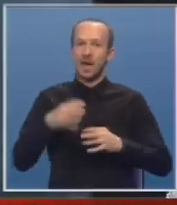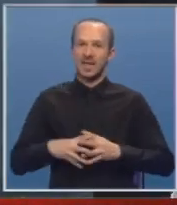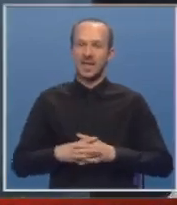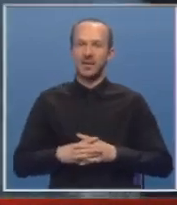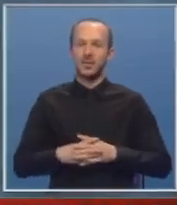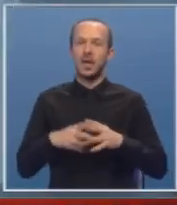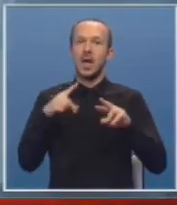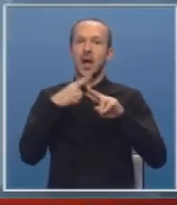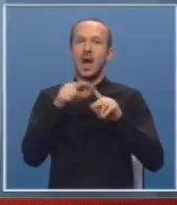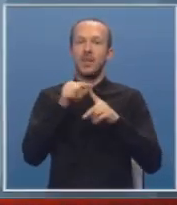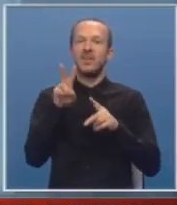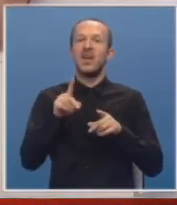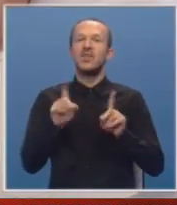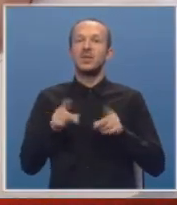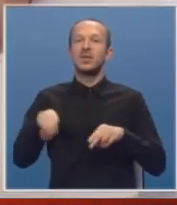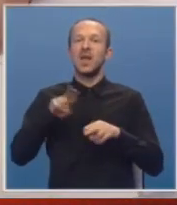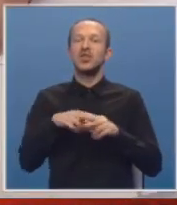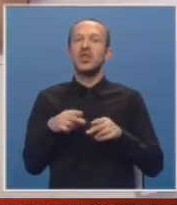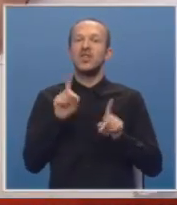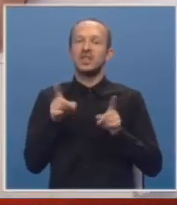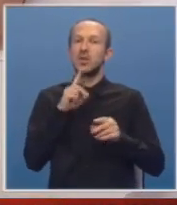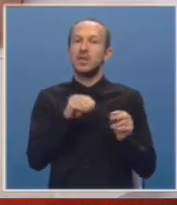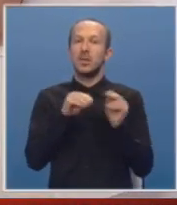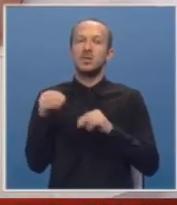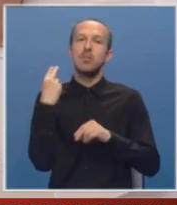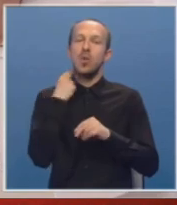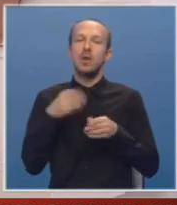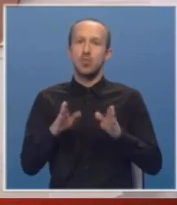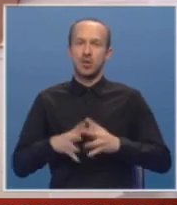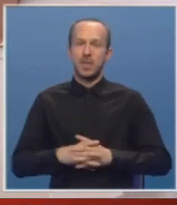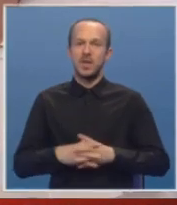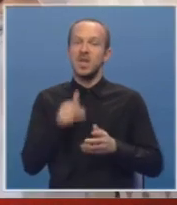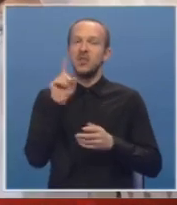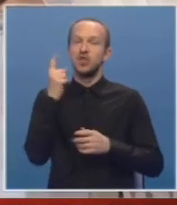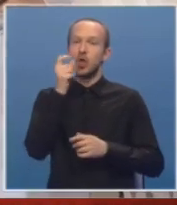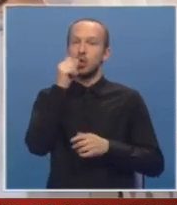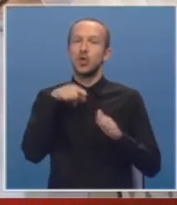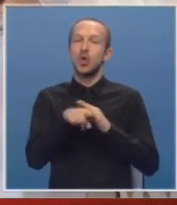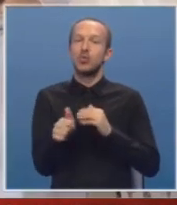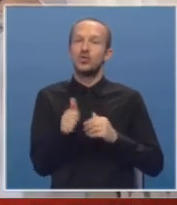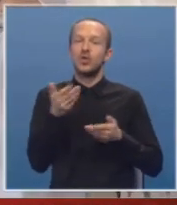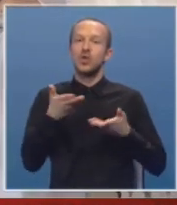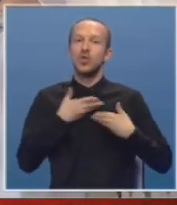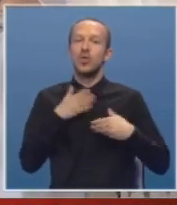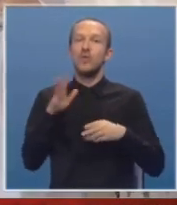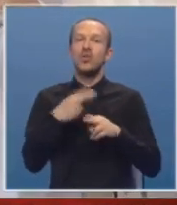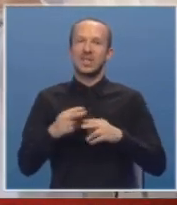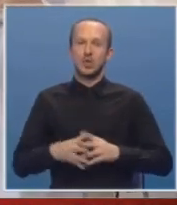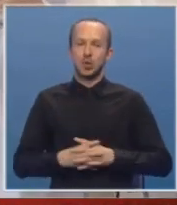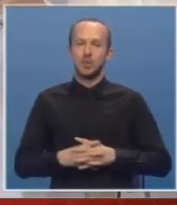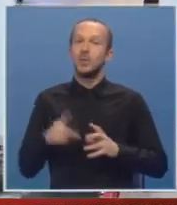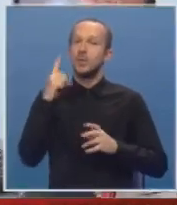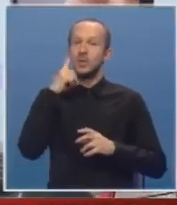HPV virus jedan je od najčešćih infekcija koji se prenosi polni putem i većina ljudi tokom života dobija ovu infekciju,